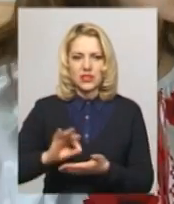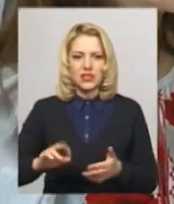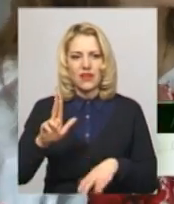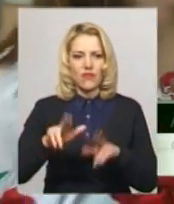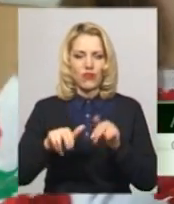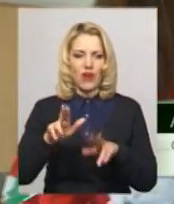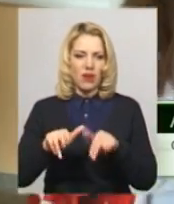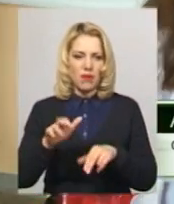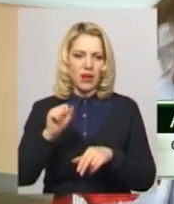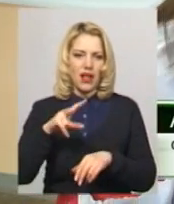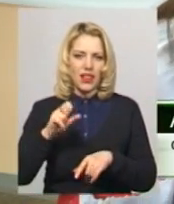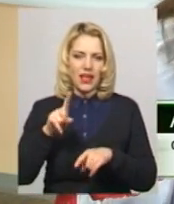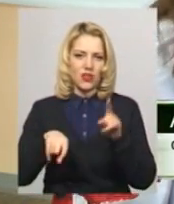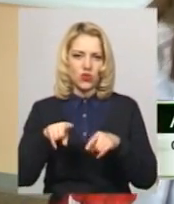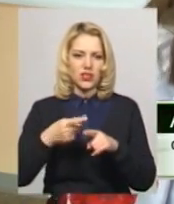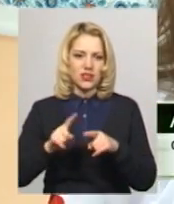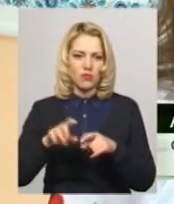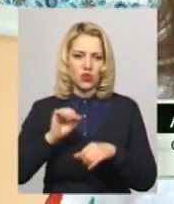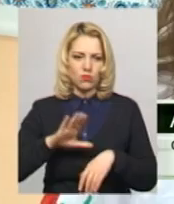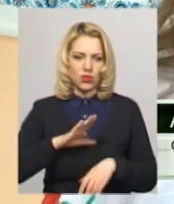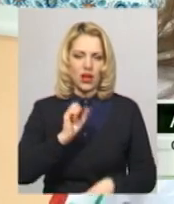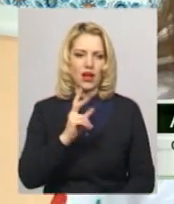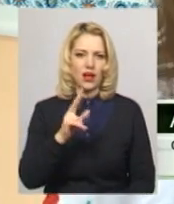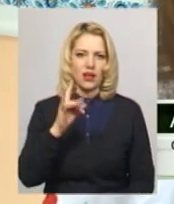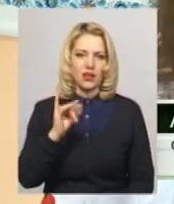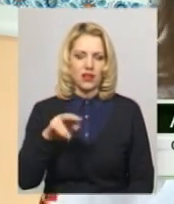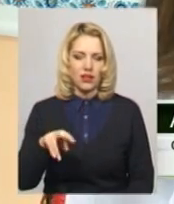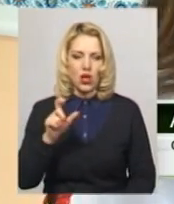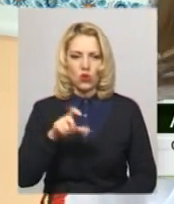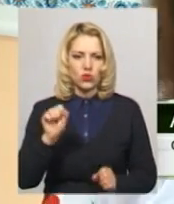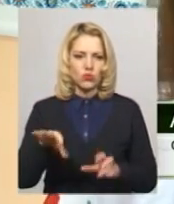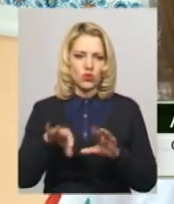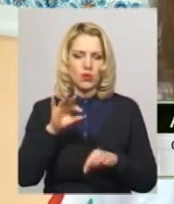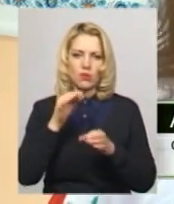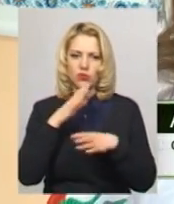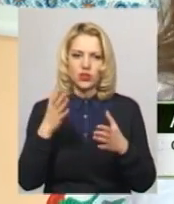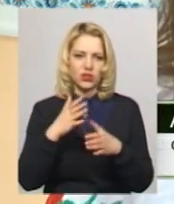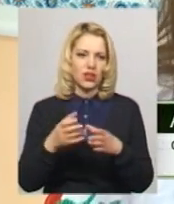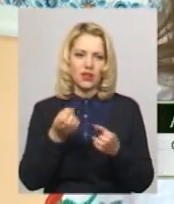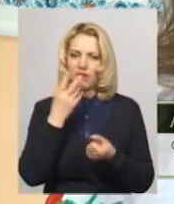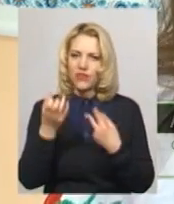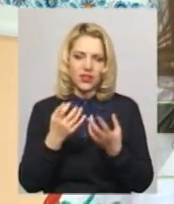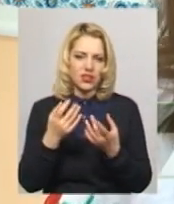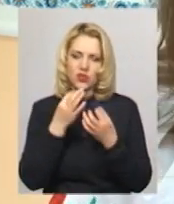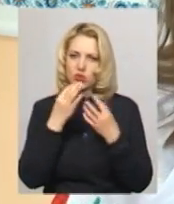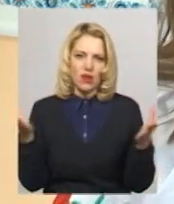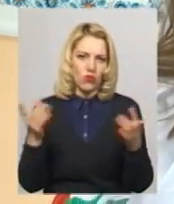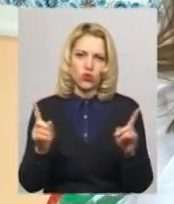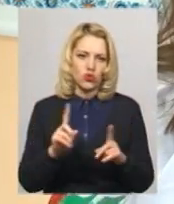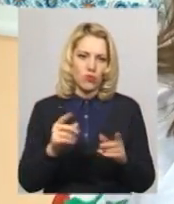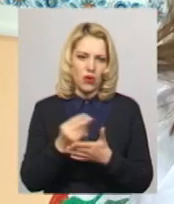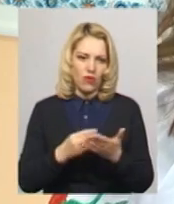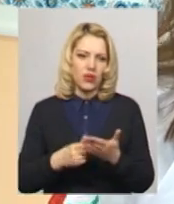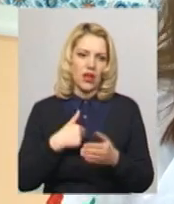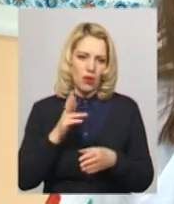фарбами, але іноді це може бути акрил. Люди можуть вибирати будь-які квіти, що завгодно, що малювати, а ми